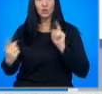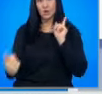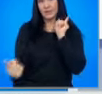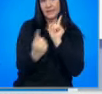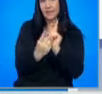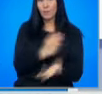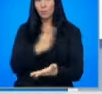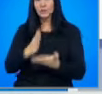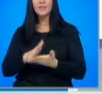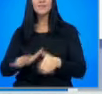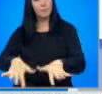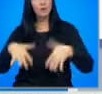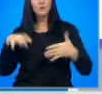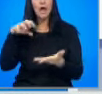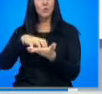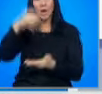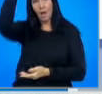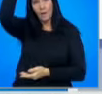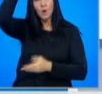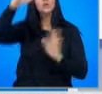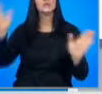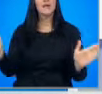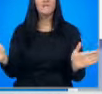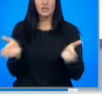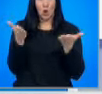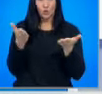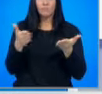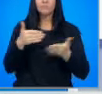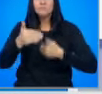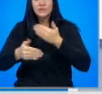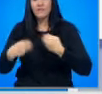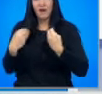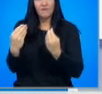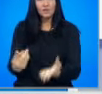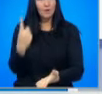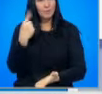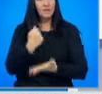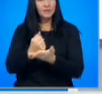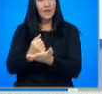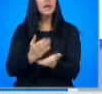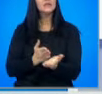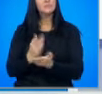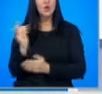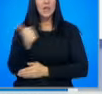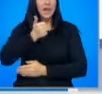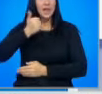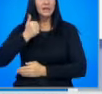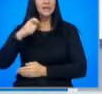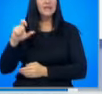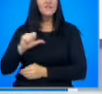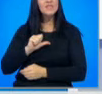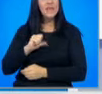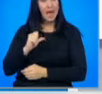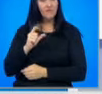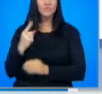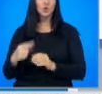срещна с последната парламентарна група – Български възход и следва връчването на първия мандат. Според тая лидера и Стефан Янеев, може да